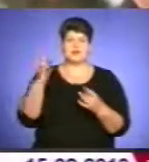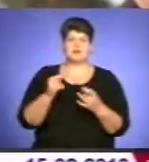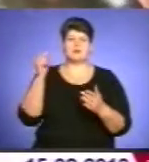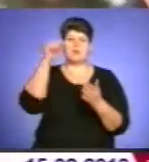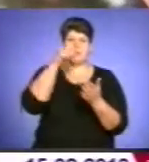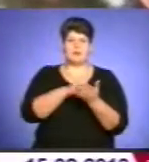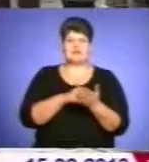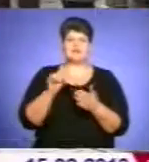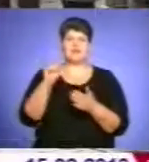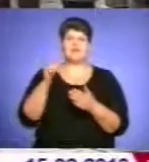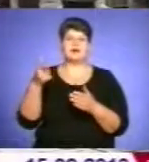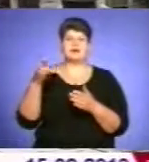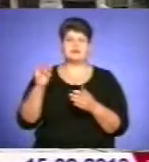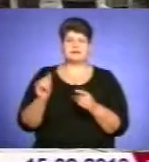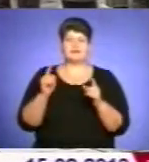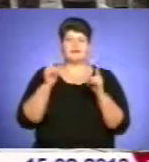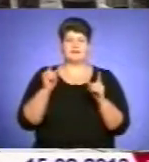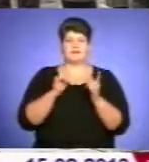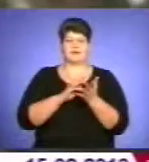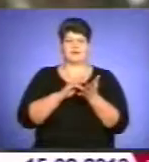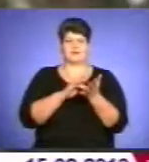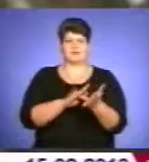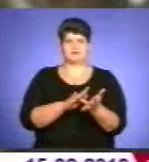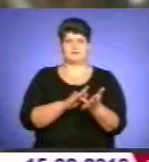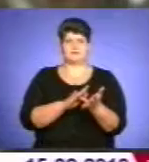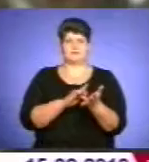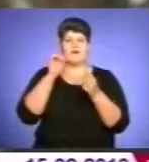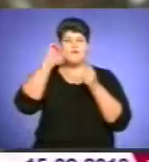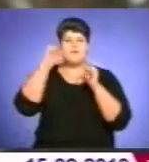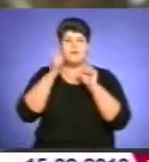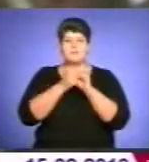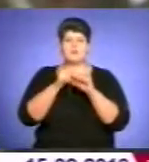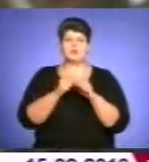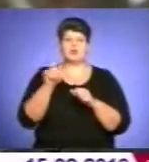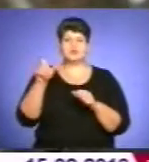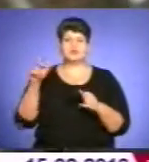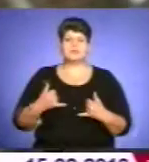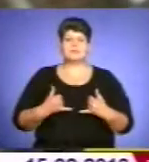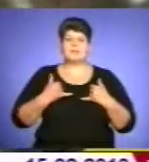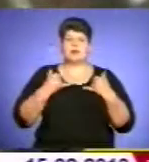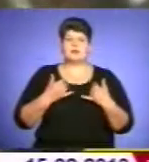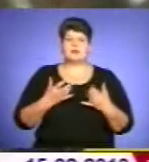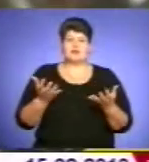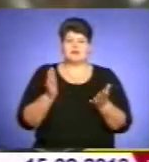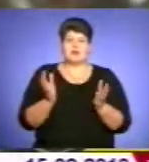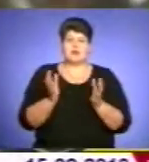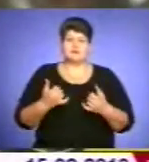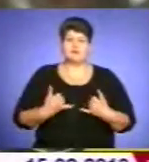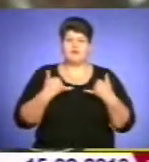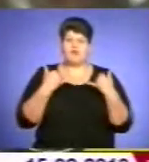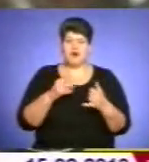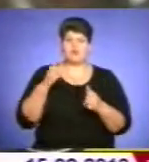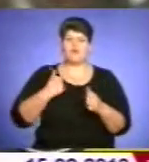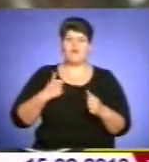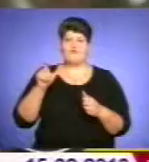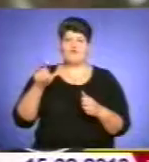щоб згадати там минуле, та тільки як турист. В пам'яті людській збереглася повага до воїнів, що проявили мужність, стійкість,